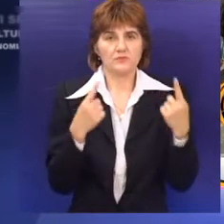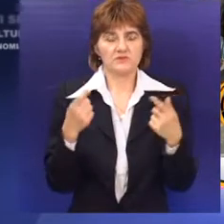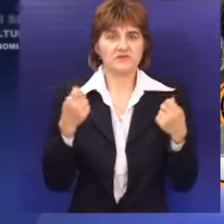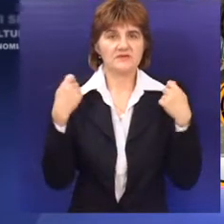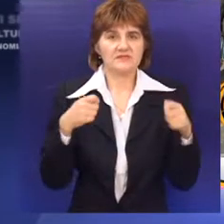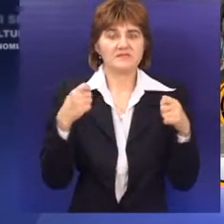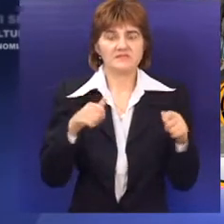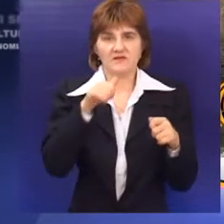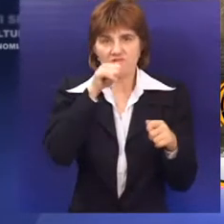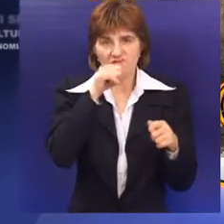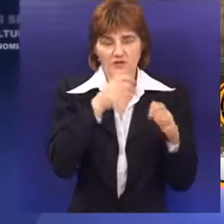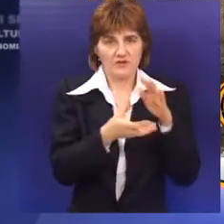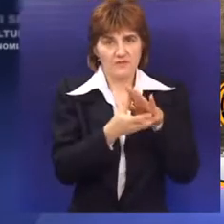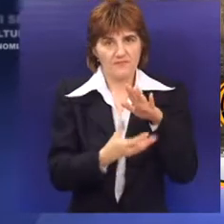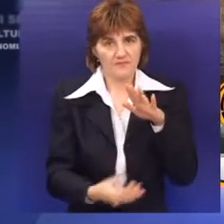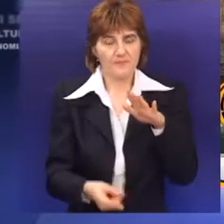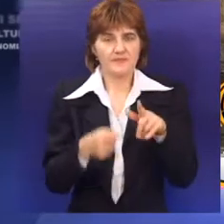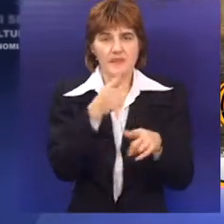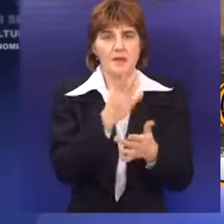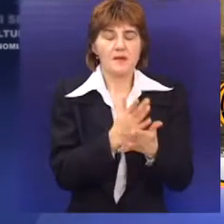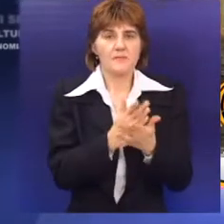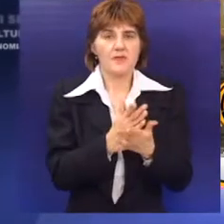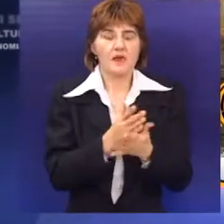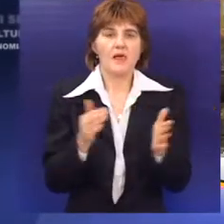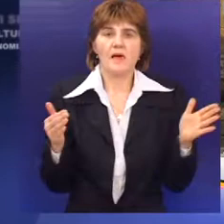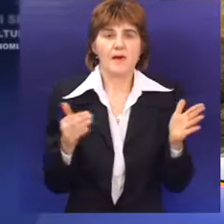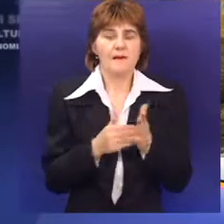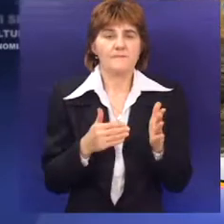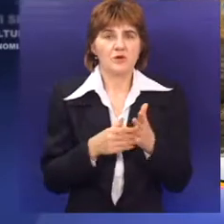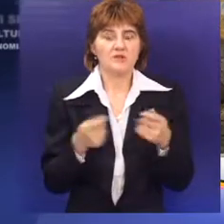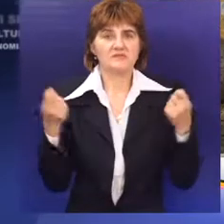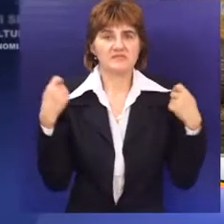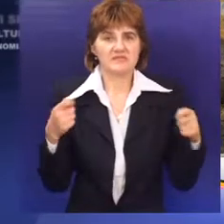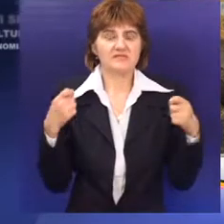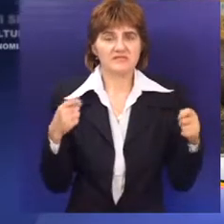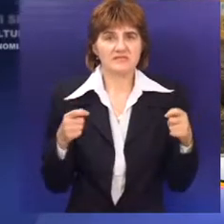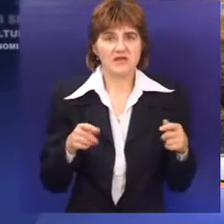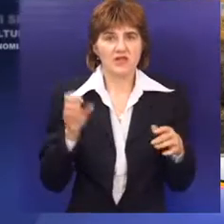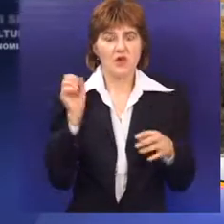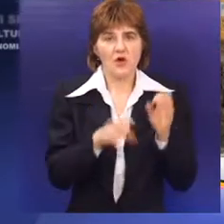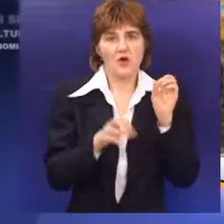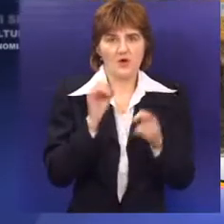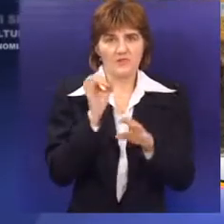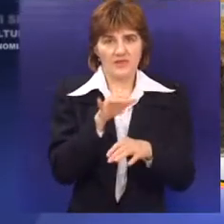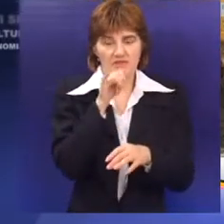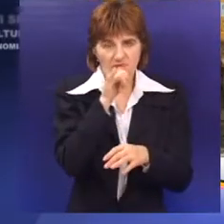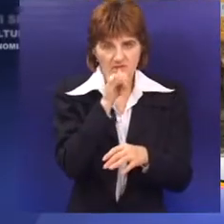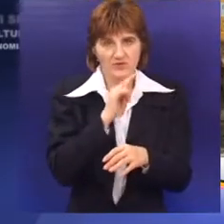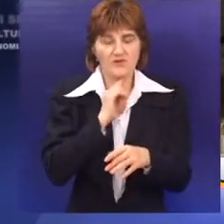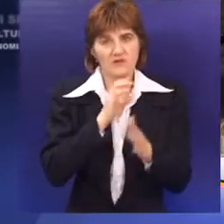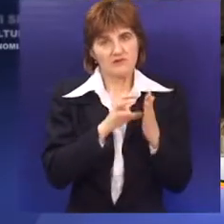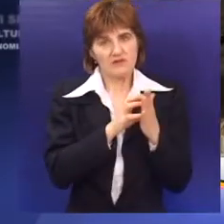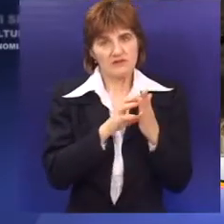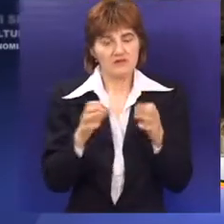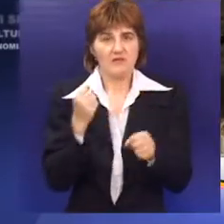za izgradnju sekundarne kanalizacione mreže na ovom delu, bilo je pre svega potrebno izgraditi uređaj za prečišćavanje otpadnih voda, ali i nastaviti